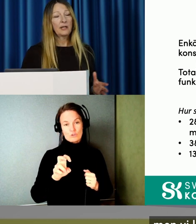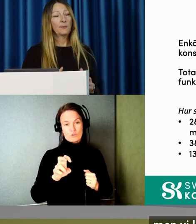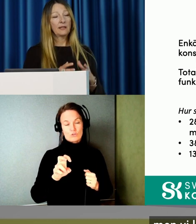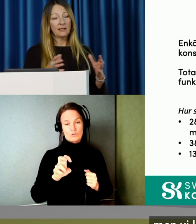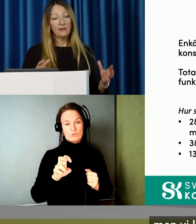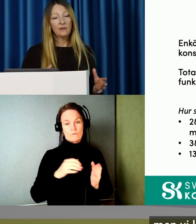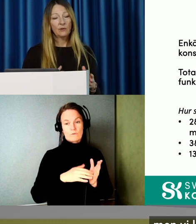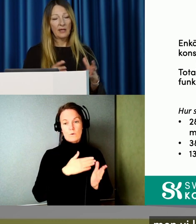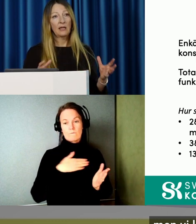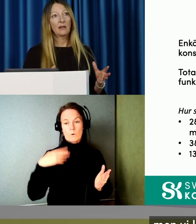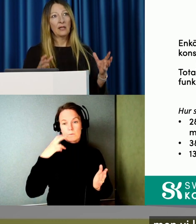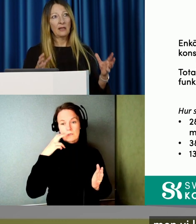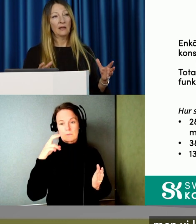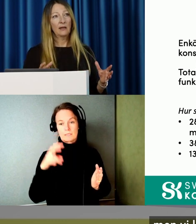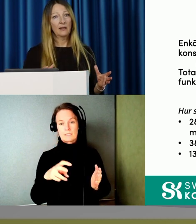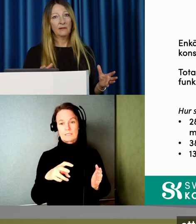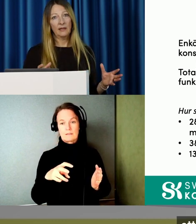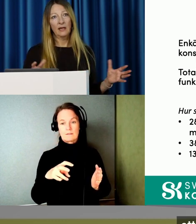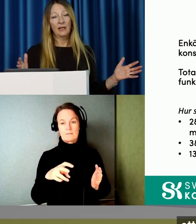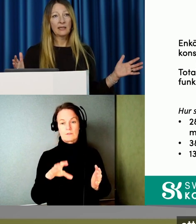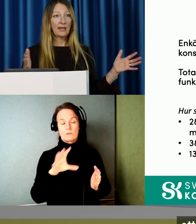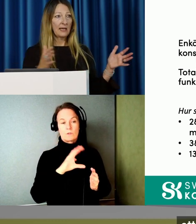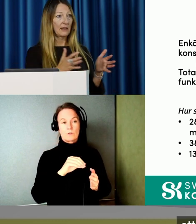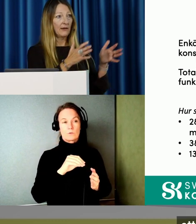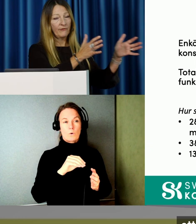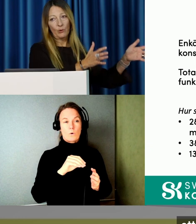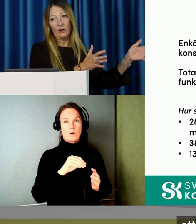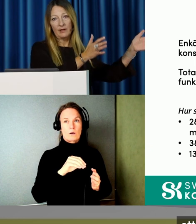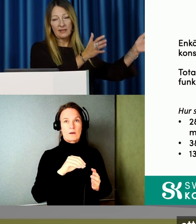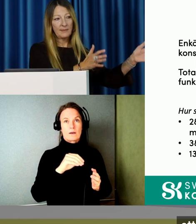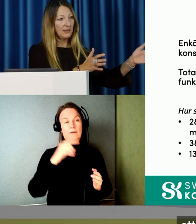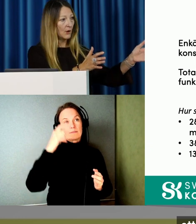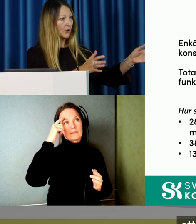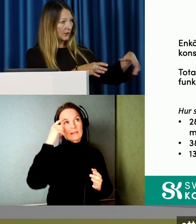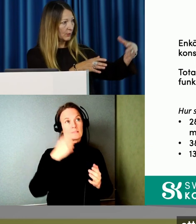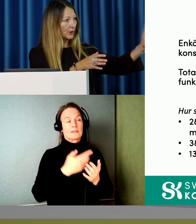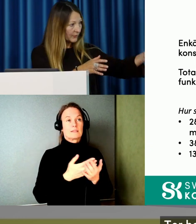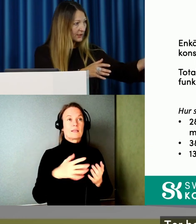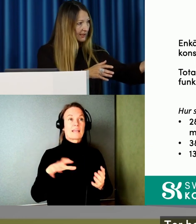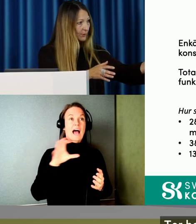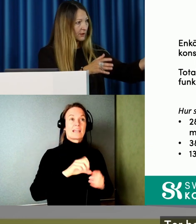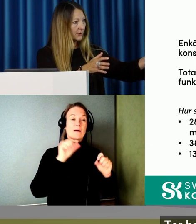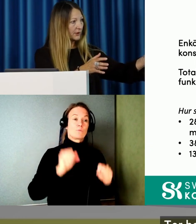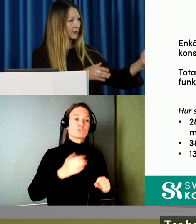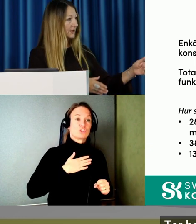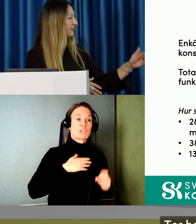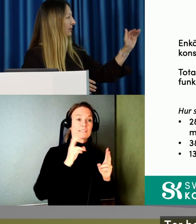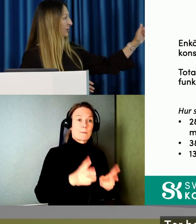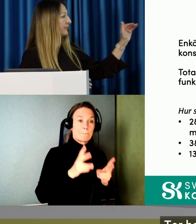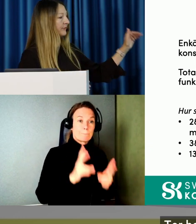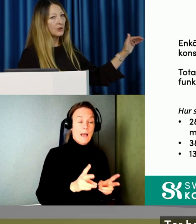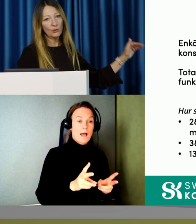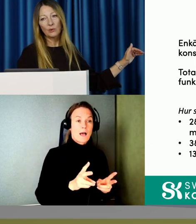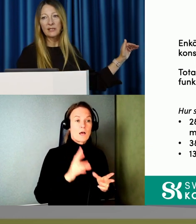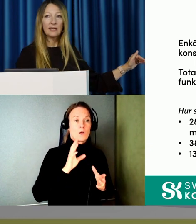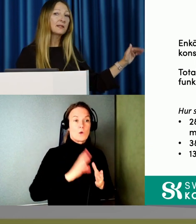vårt perspektiv så tänker vi inte att alla ska in i en fulla vilja samma sak. Thor har ju varit inne på det och pratat. Utan att man